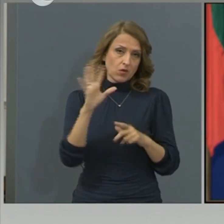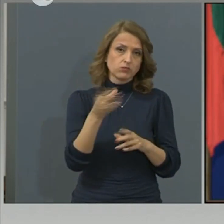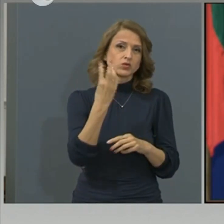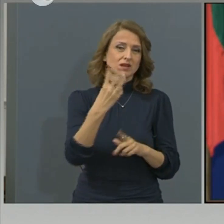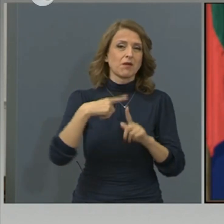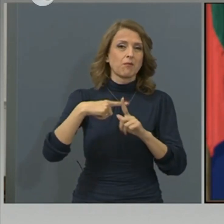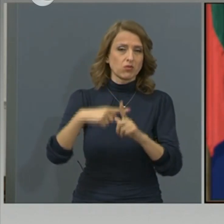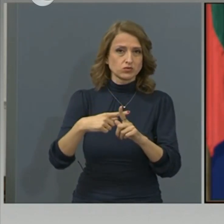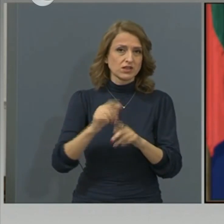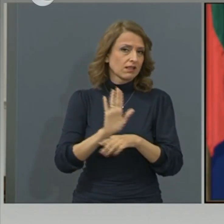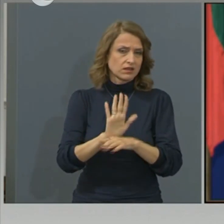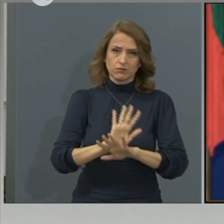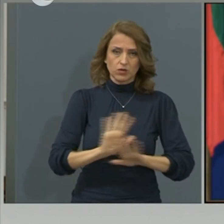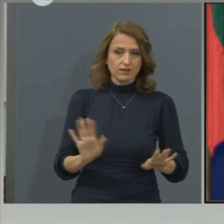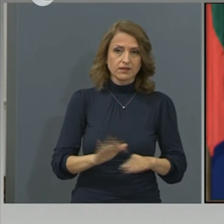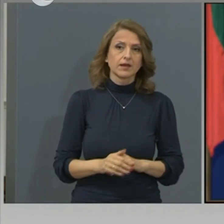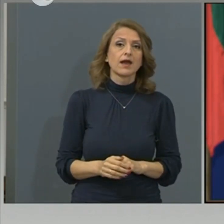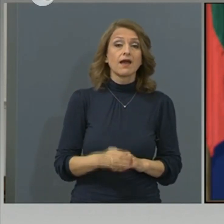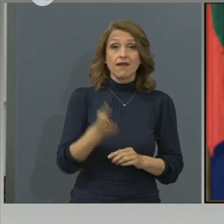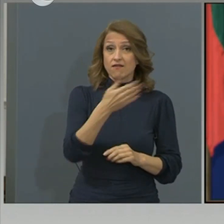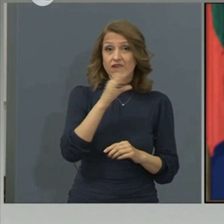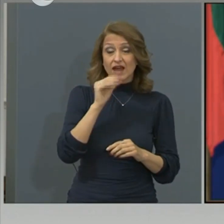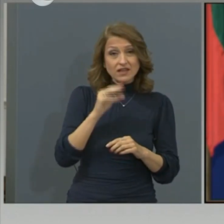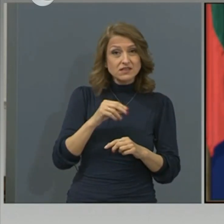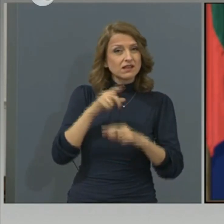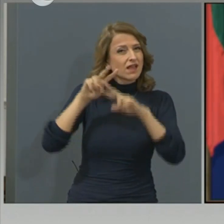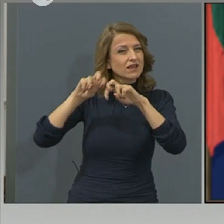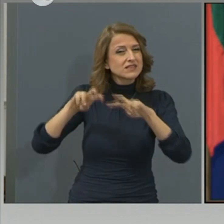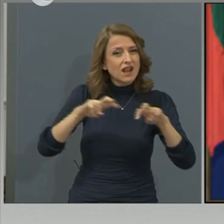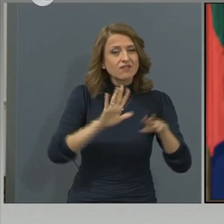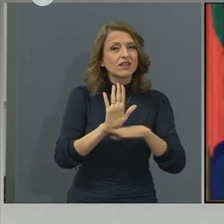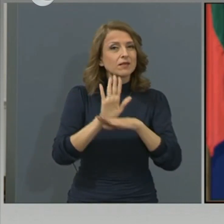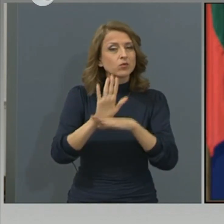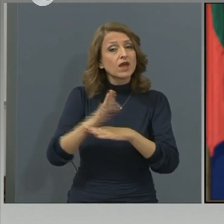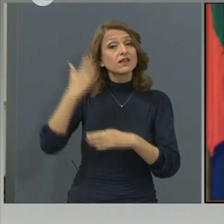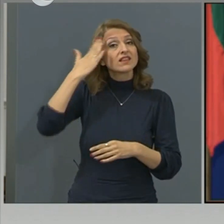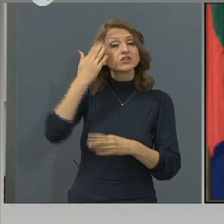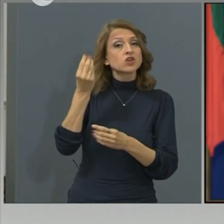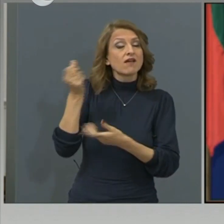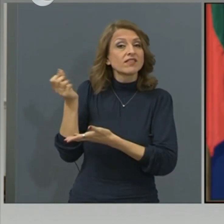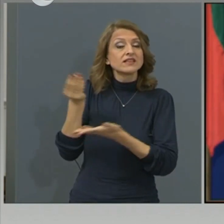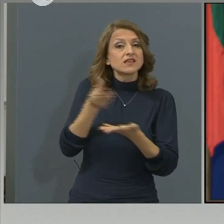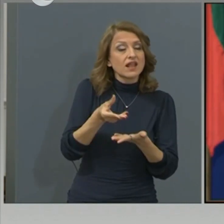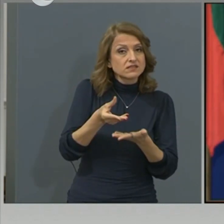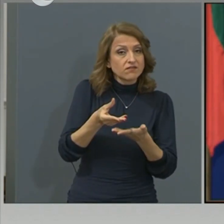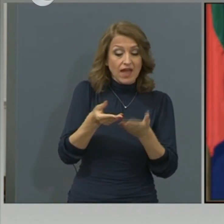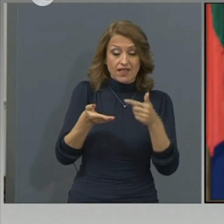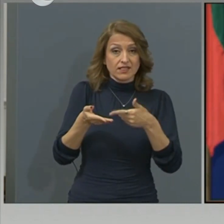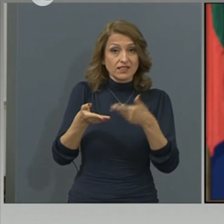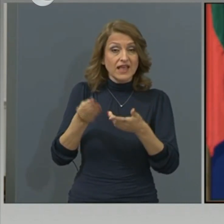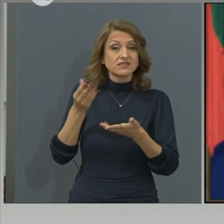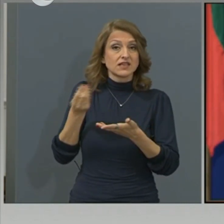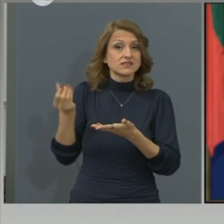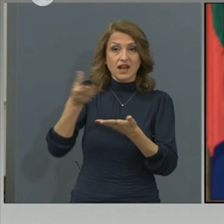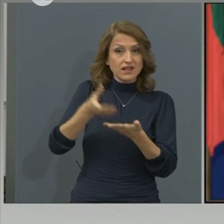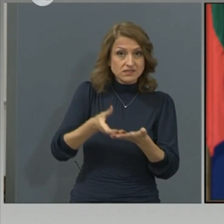че депутатите се изследват с тестове от държавни средства. Сред тези тестове има ли и отдарените, защото едва ли някой